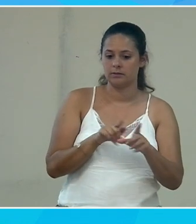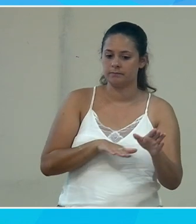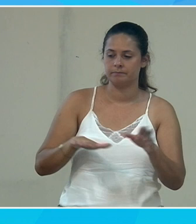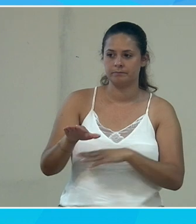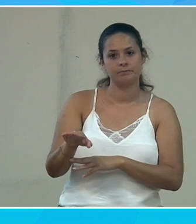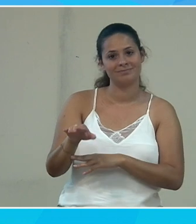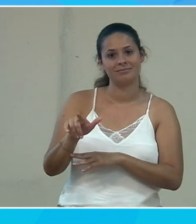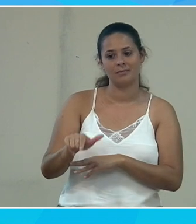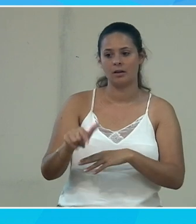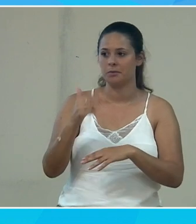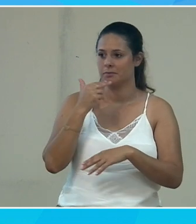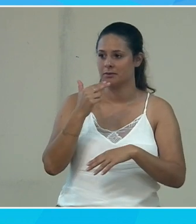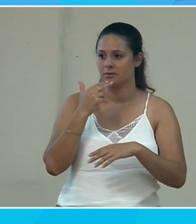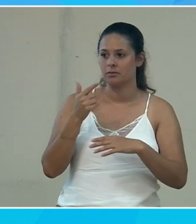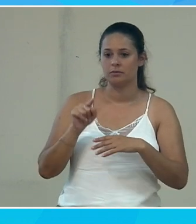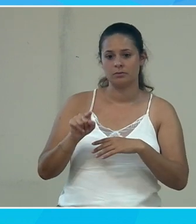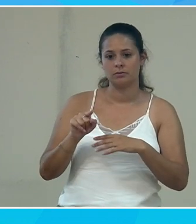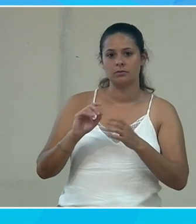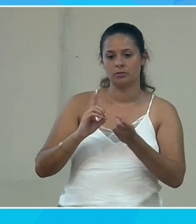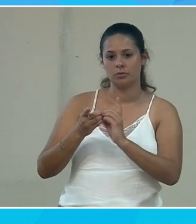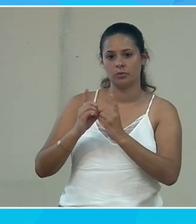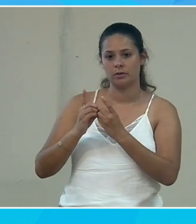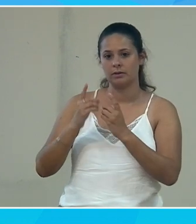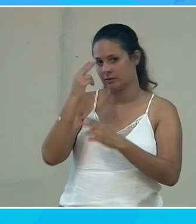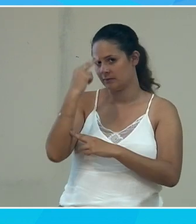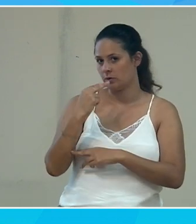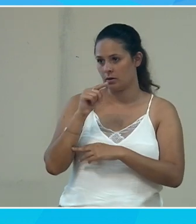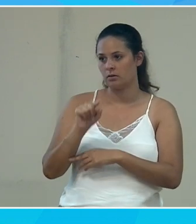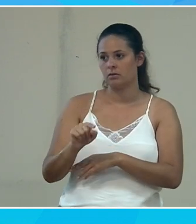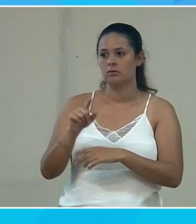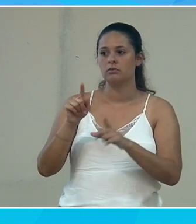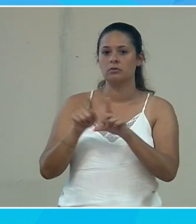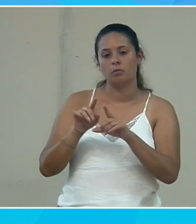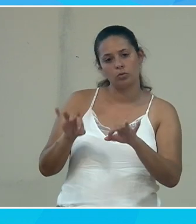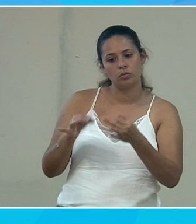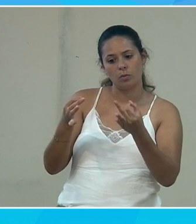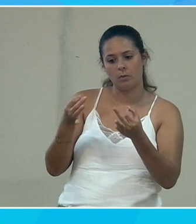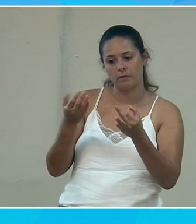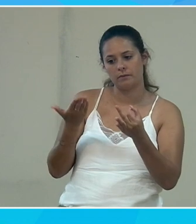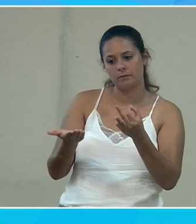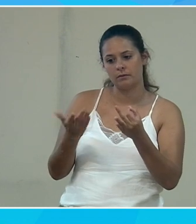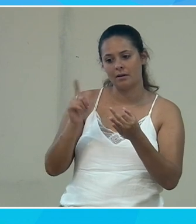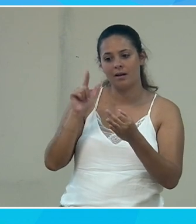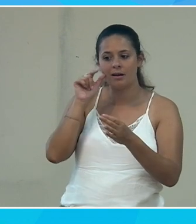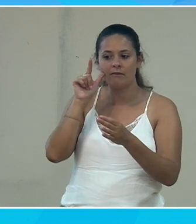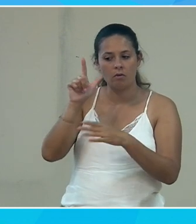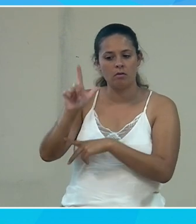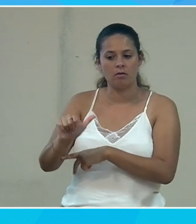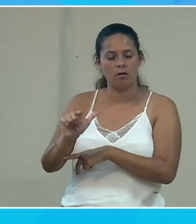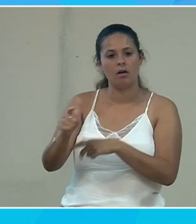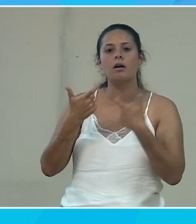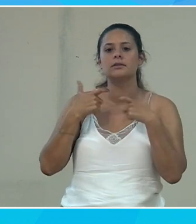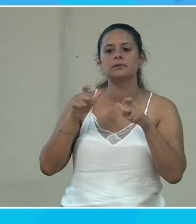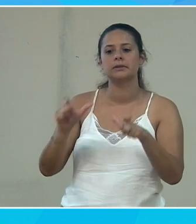où tu as quand même des utilisateurs de plus en plus d'utilisateurs sur Android déficitant visuel et qui trouvent justement qu'il y eu des efforts qui ont été faits en termes d